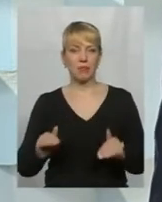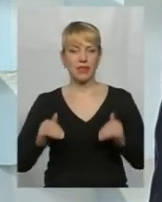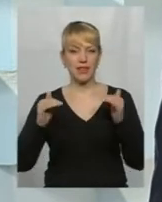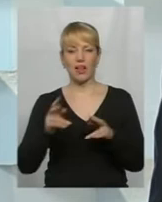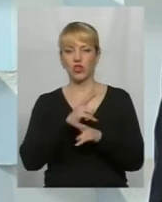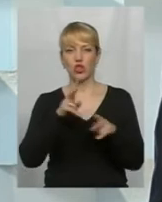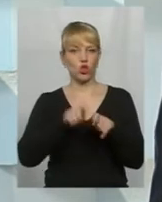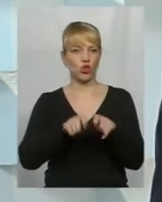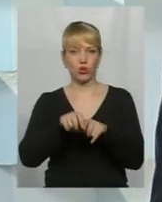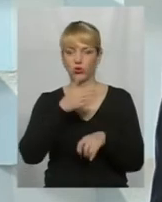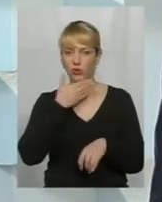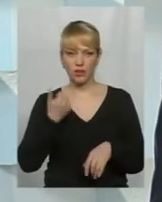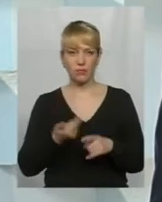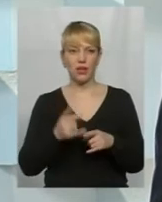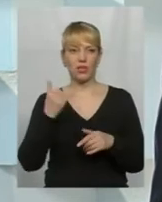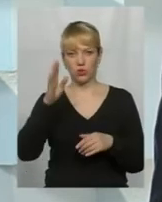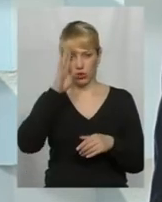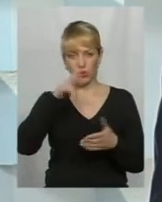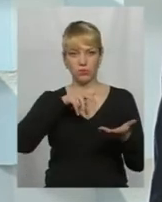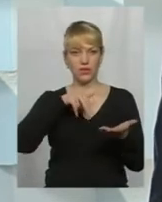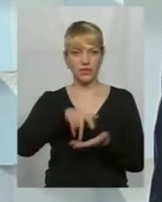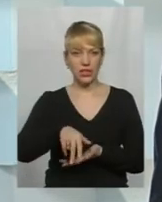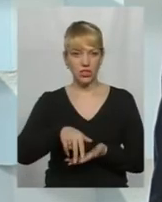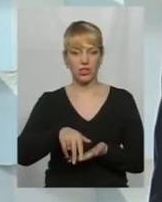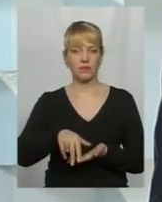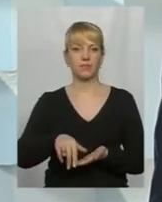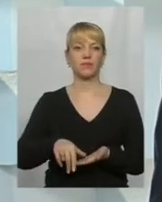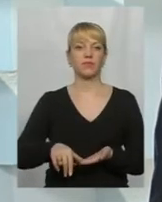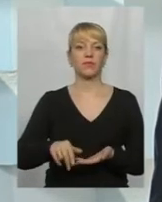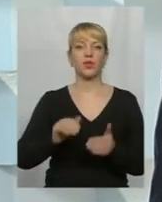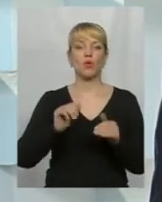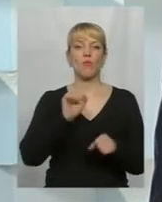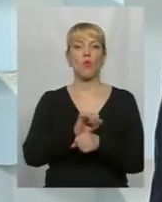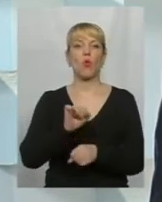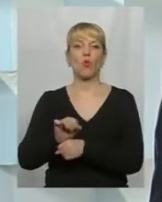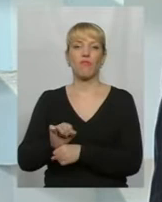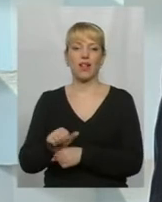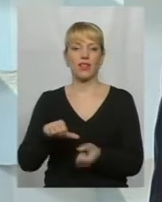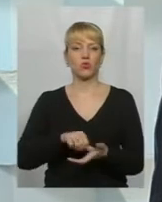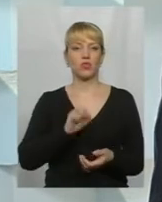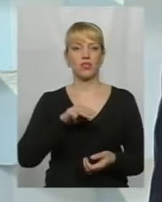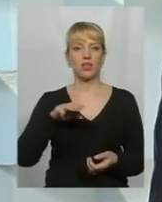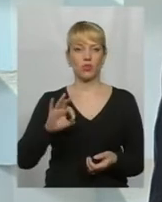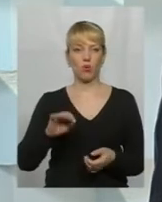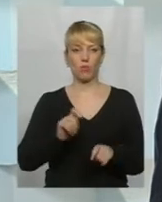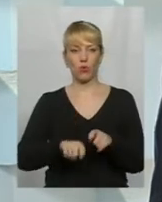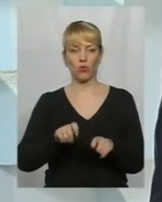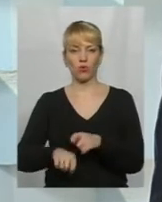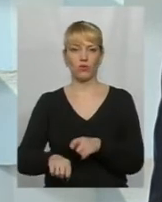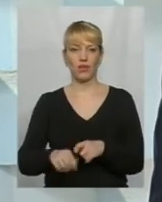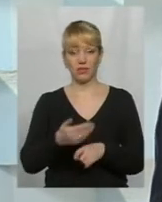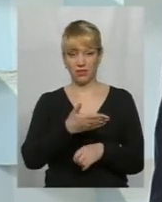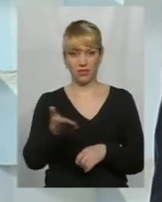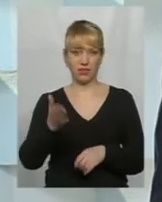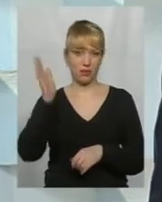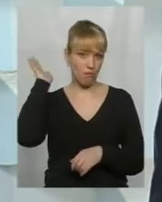контролює. Сьогодні вийшли хлопці, блокувальники, учасники АТО проконтролювати, тільки їм